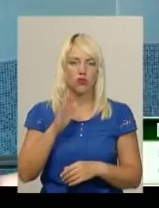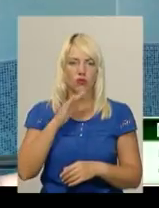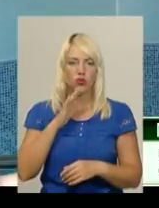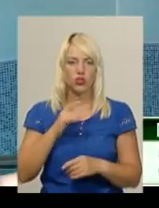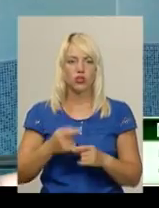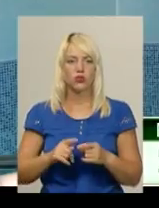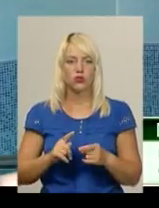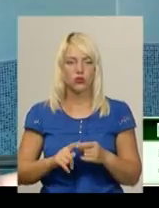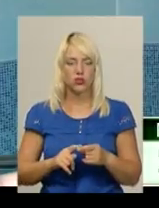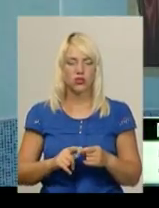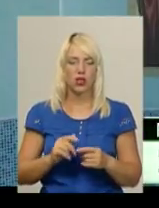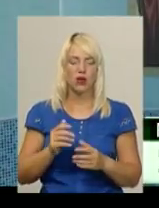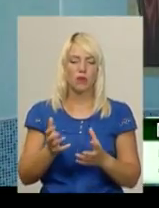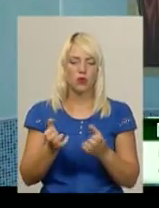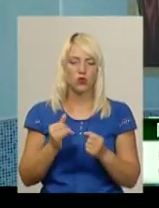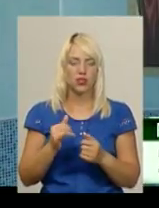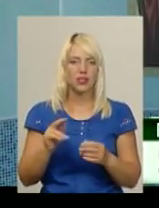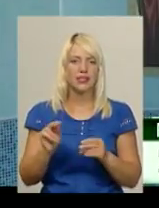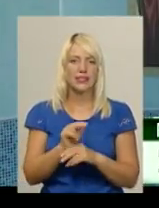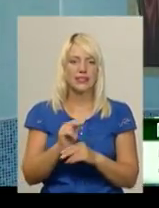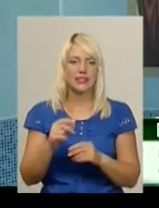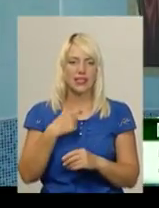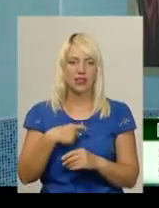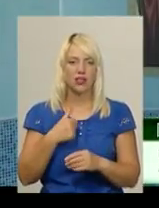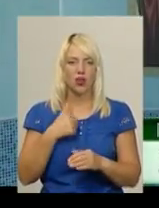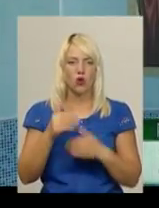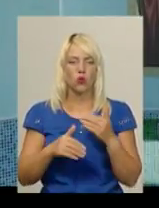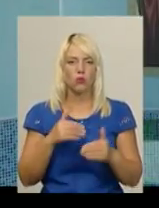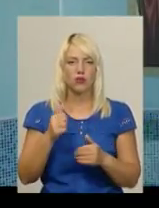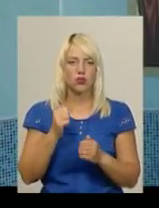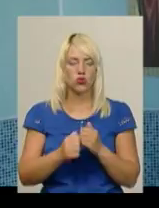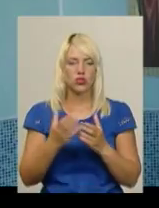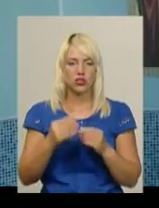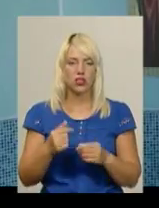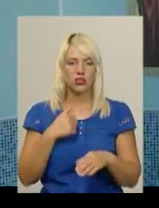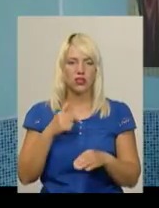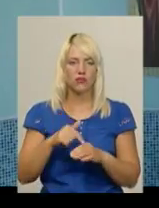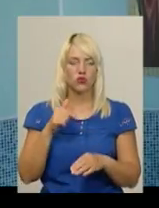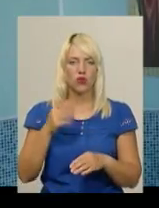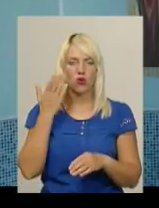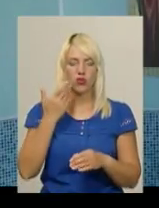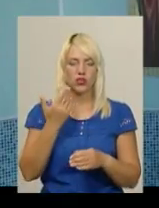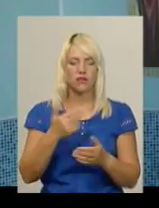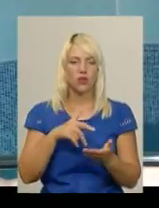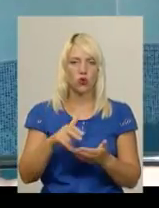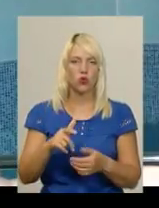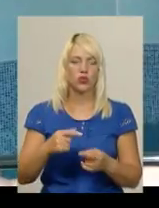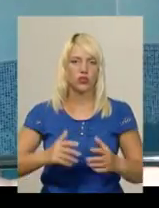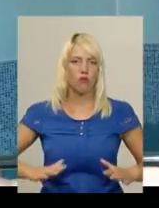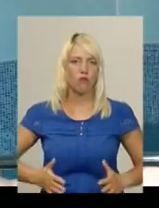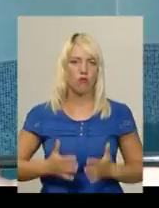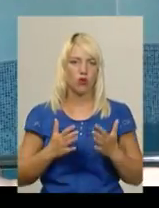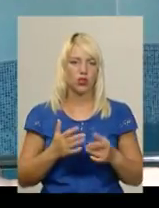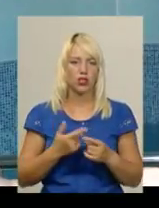цю пили і сілялися. Я купаюся, пущу, кожен день. Відчуваю, що води виходиш, бодрий. Якщо